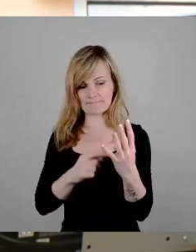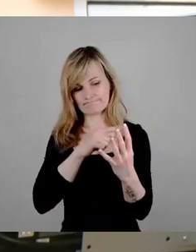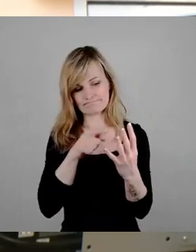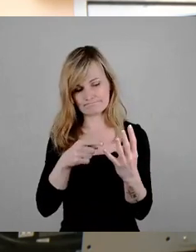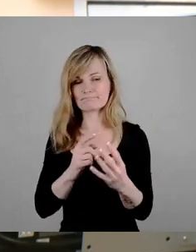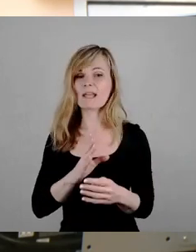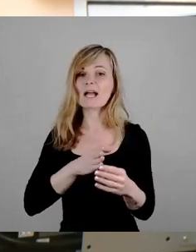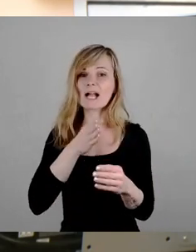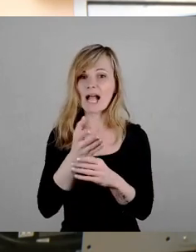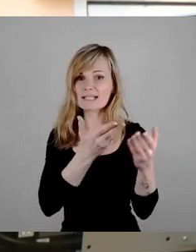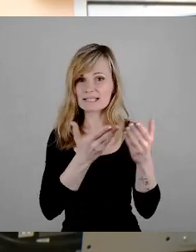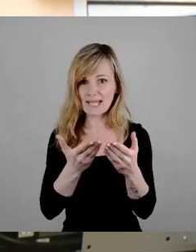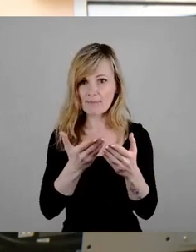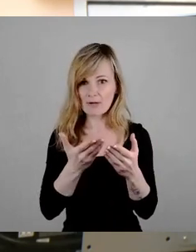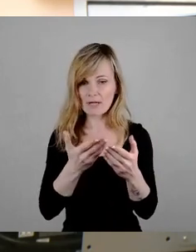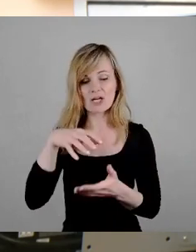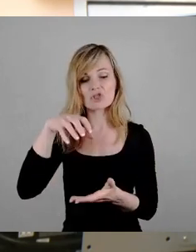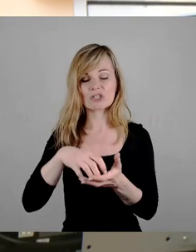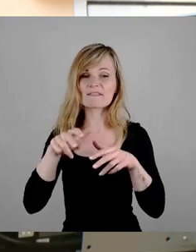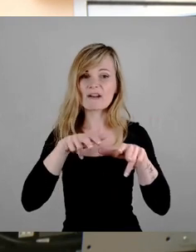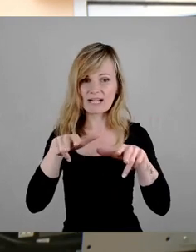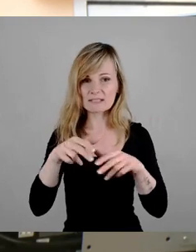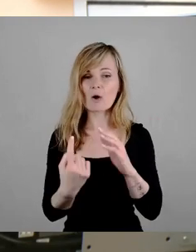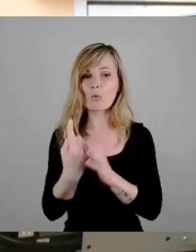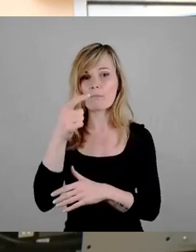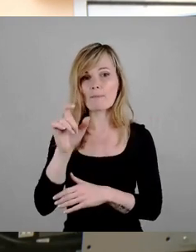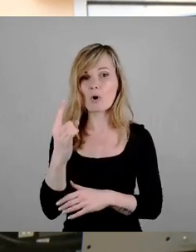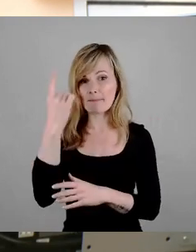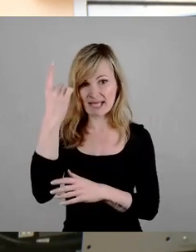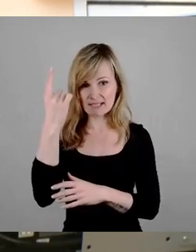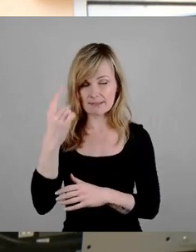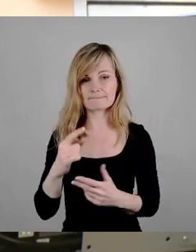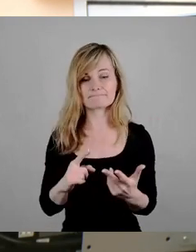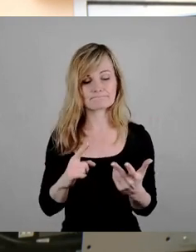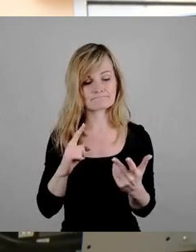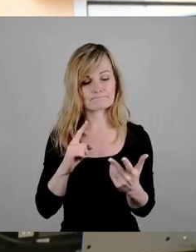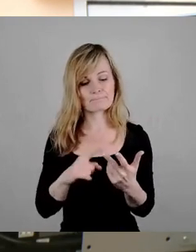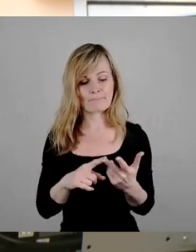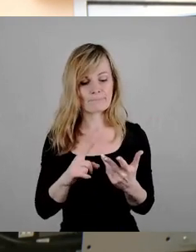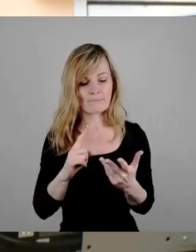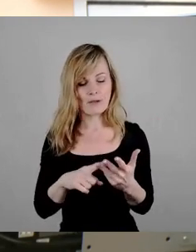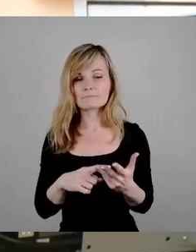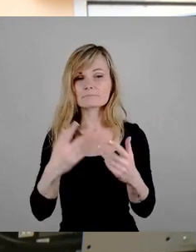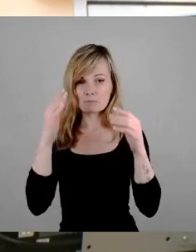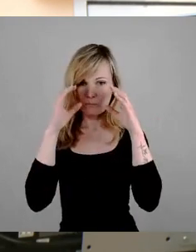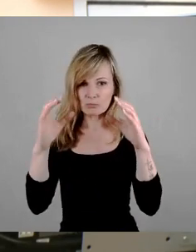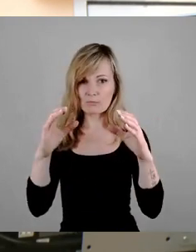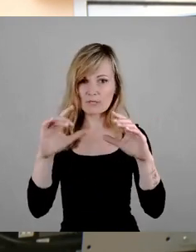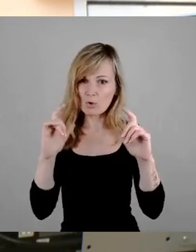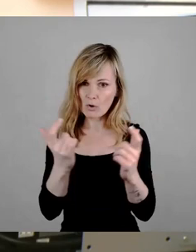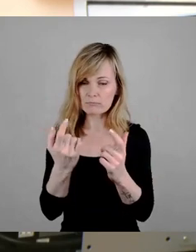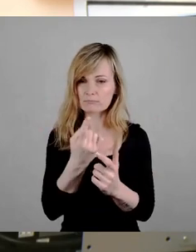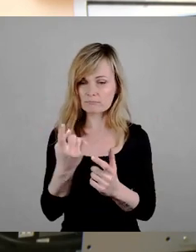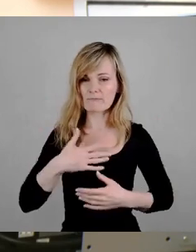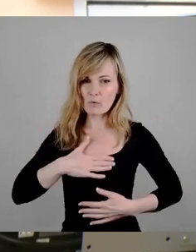die Stadtverwaltung, der Oberbürgermeister. Es ist das von mir angesprochene Publikum, was sich wohlfühlen soll